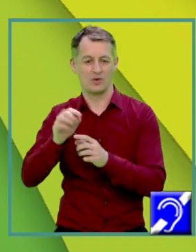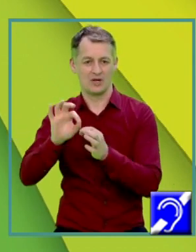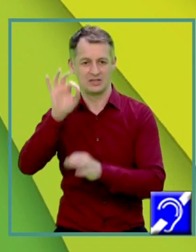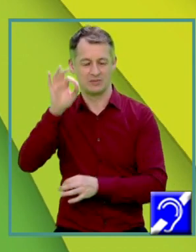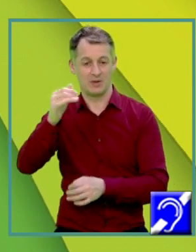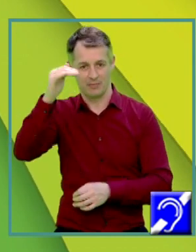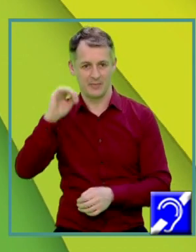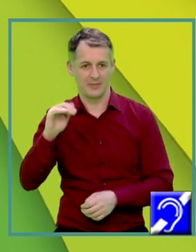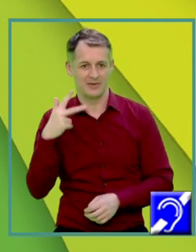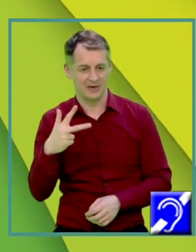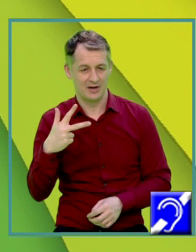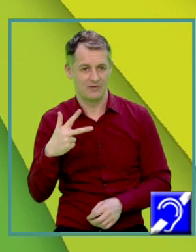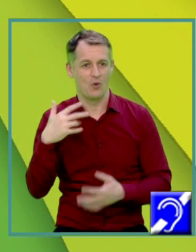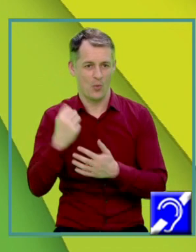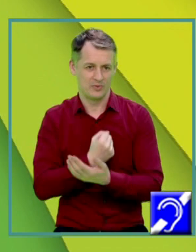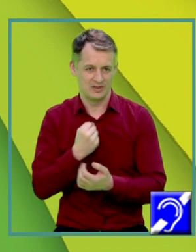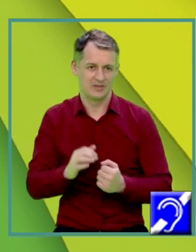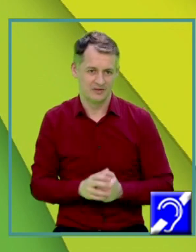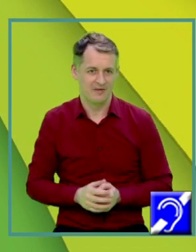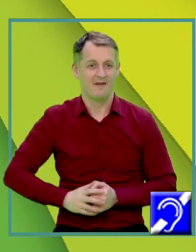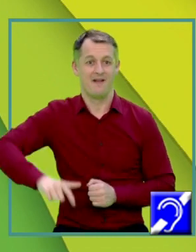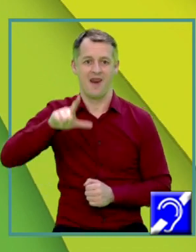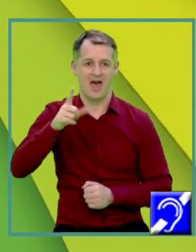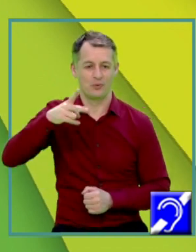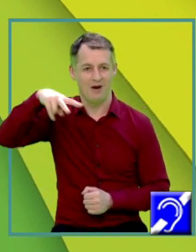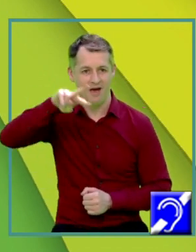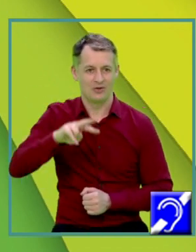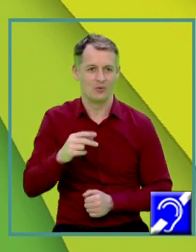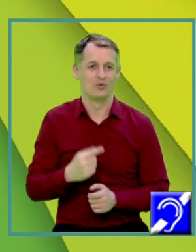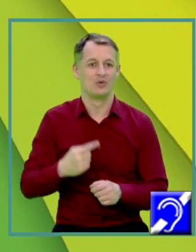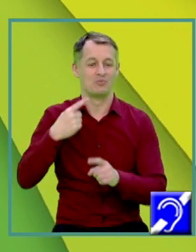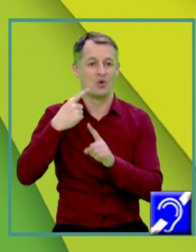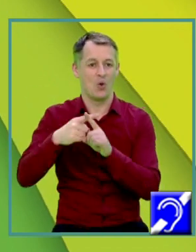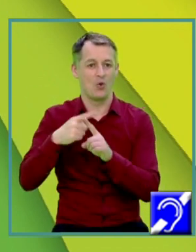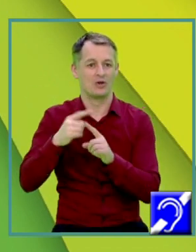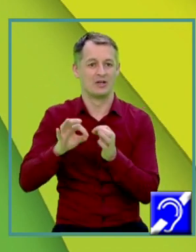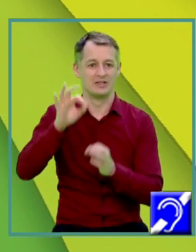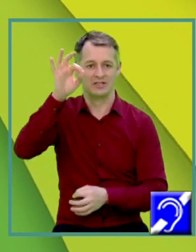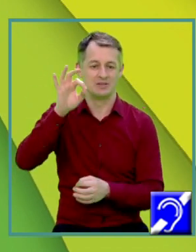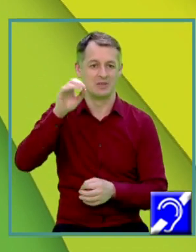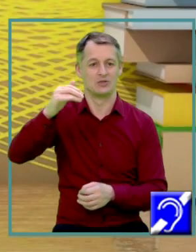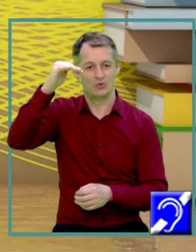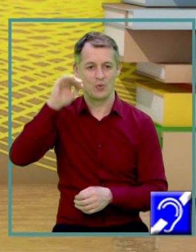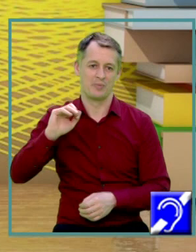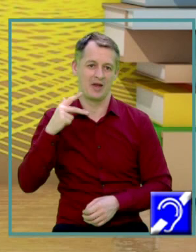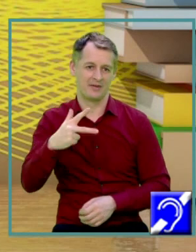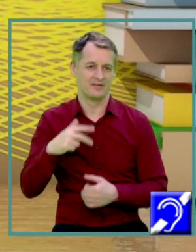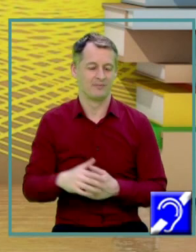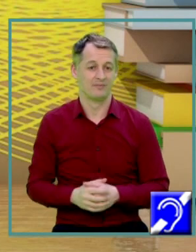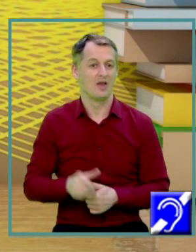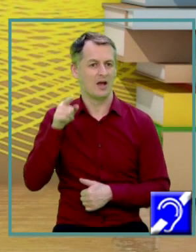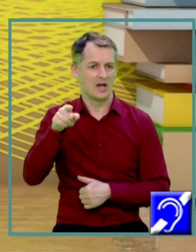latură la a doua ori înălțime supra 3. Aceste